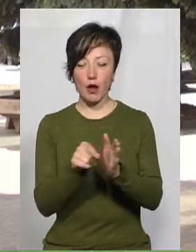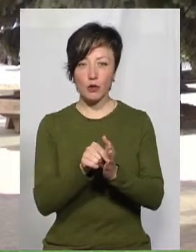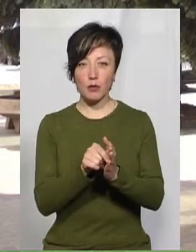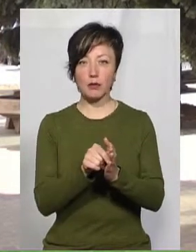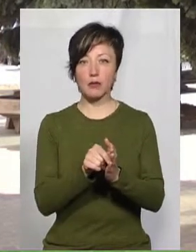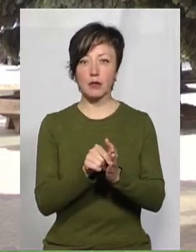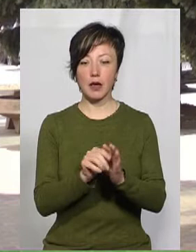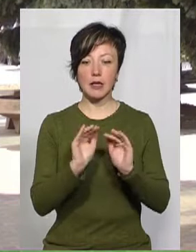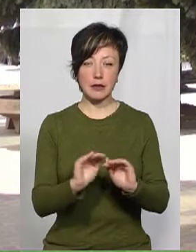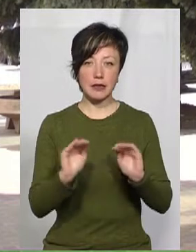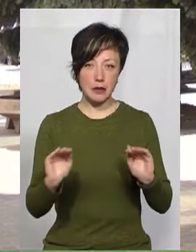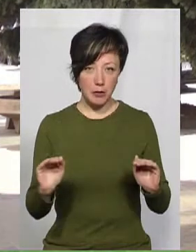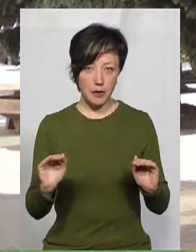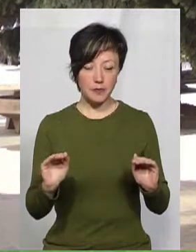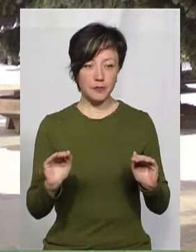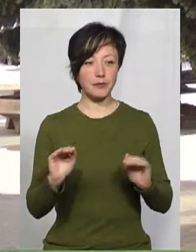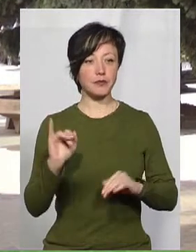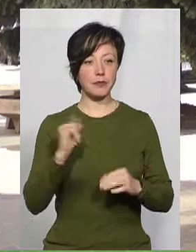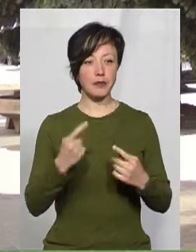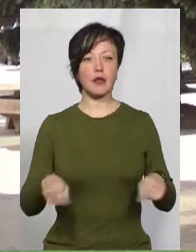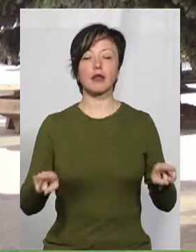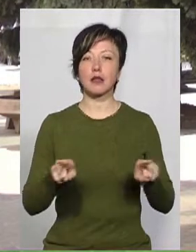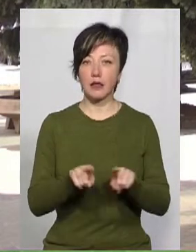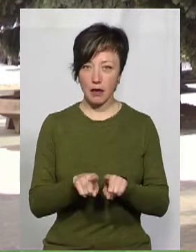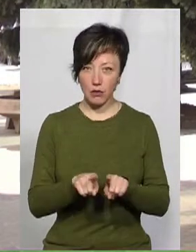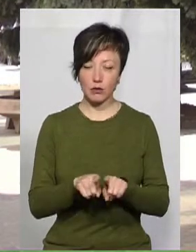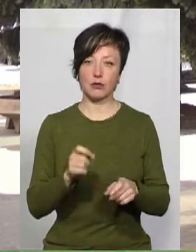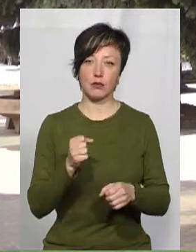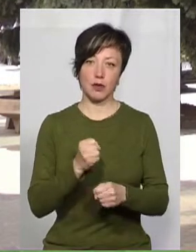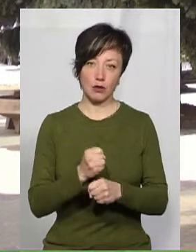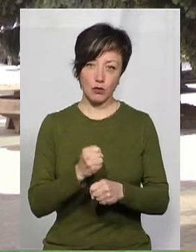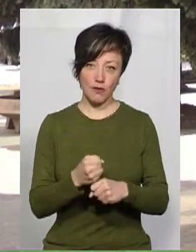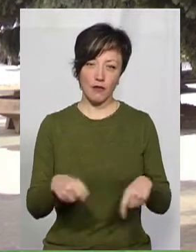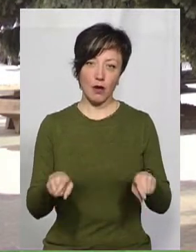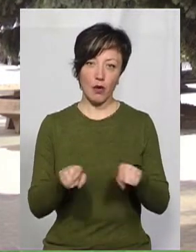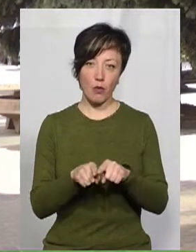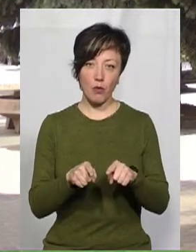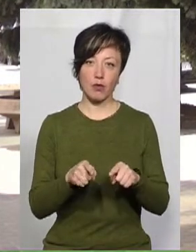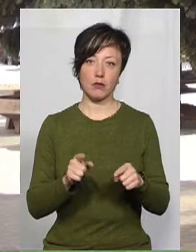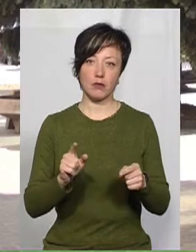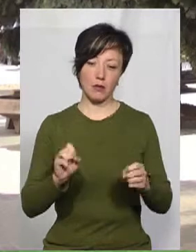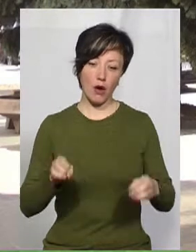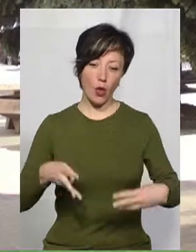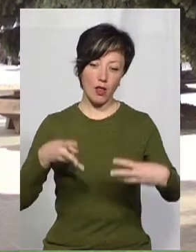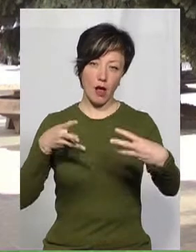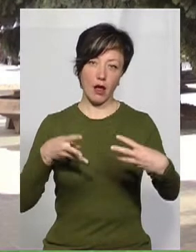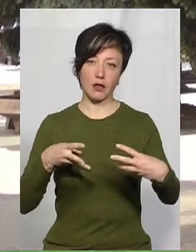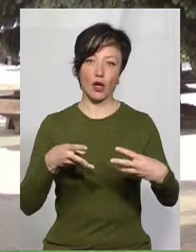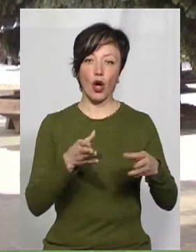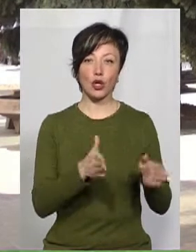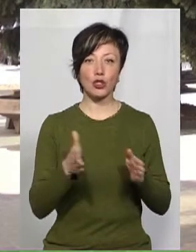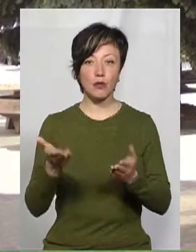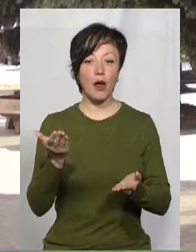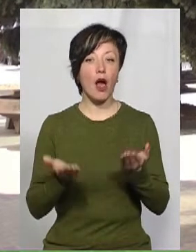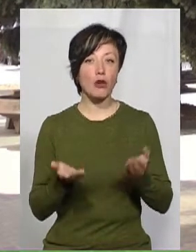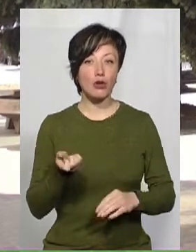залучають туди учнів, і також працюють в ось такому онлайн-режимі. Якщо це